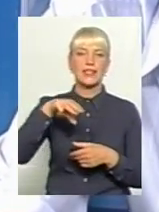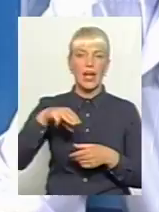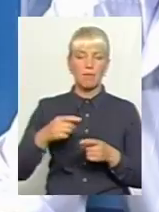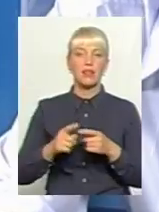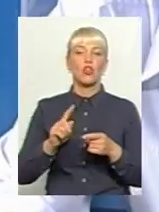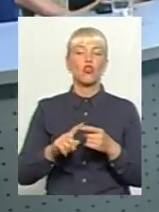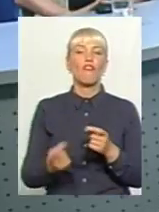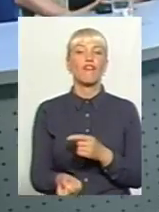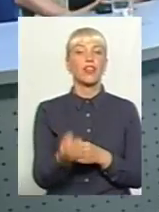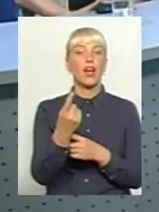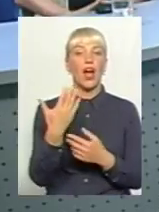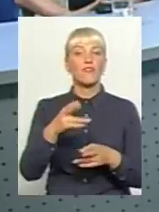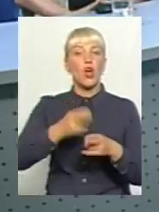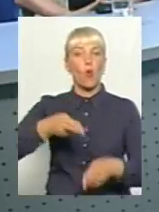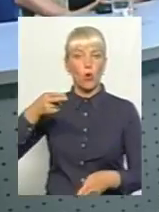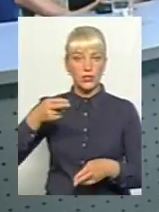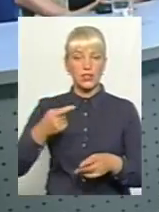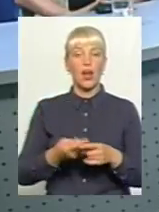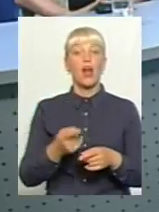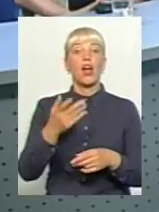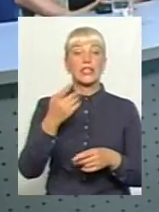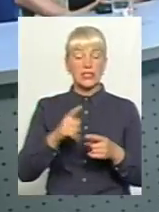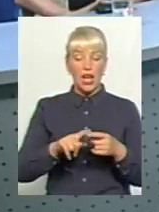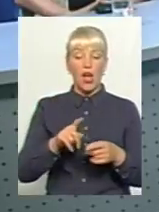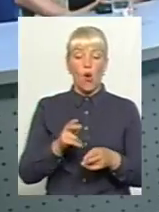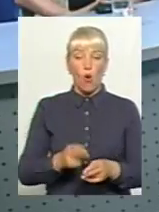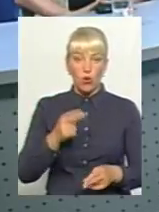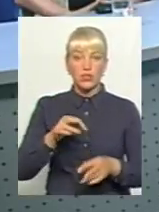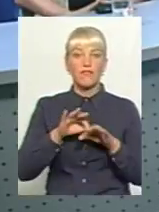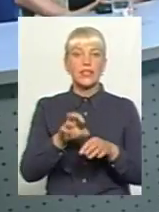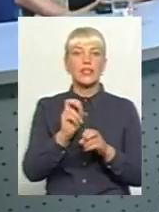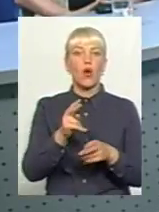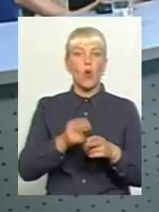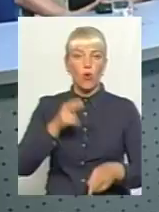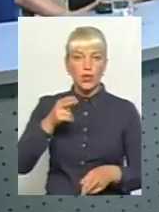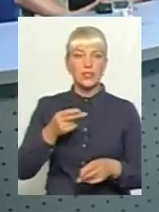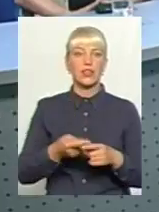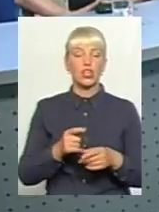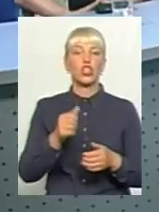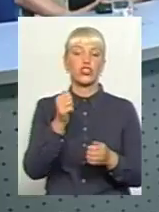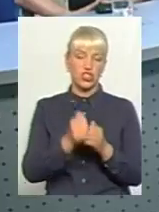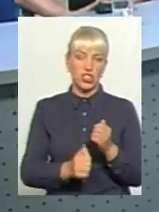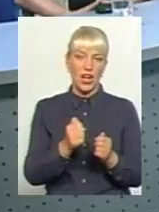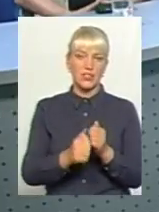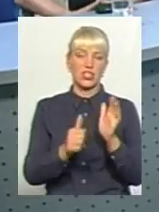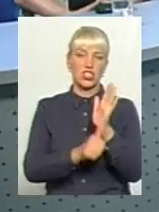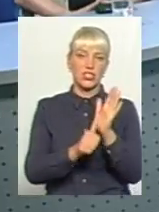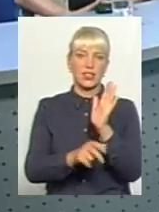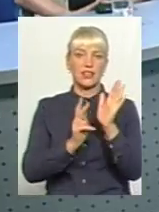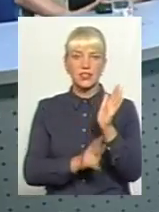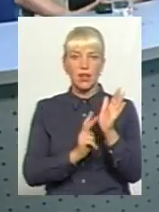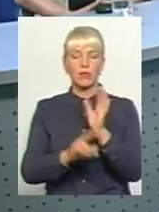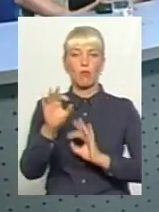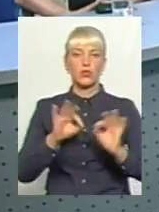І тоді це теж гостро ведеться як гостро, і часто, доволі часто, в 60-70%